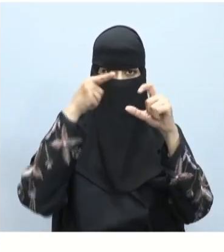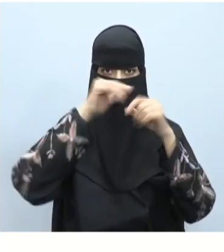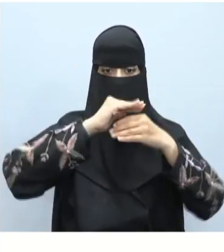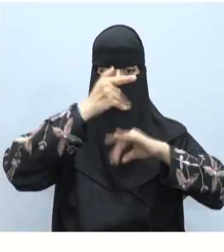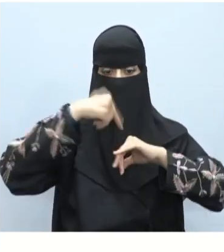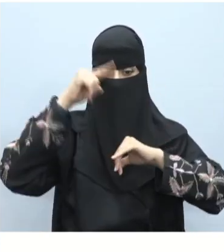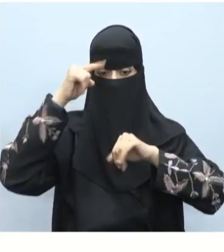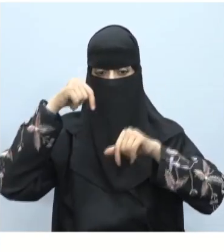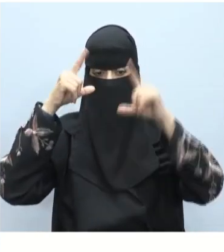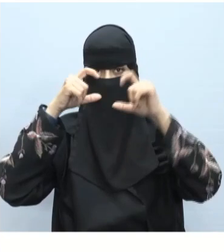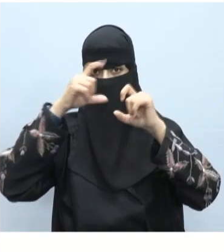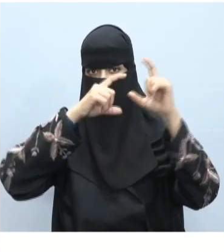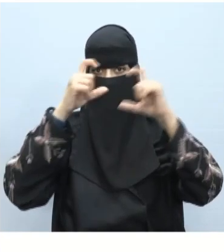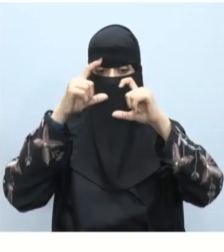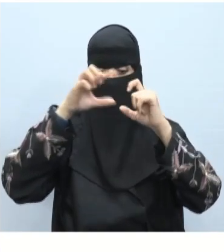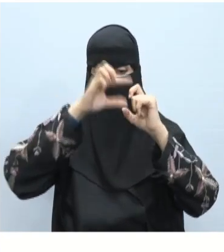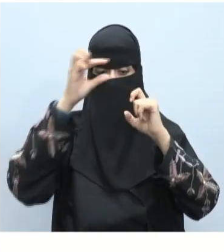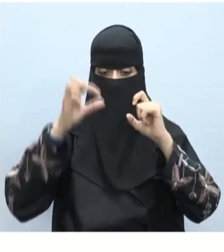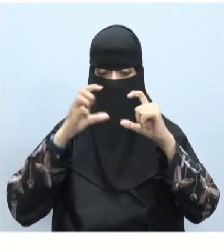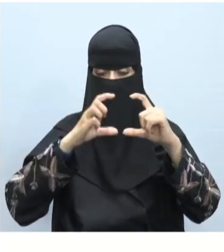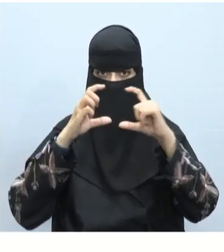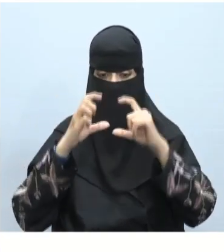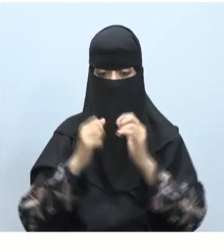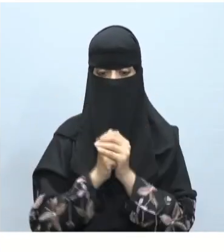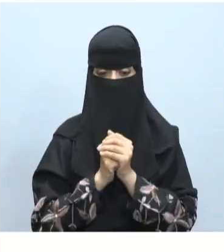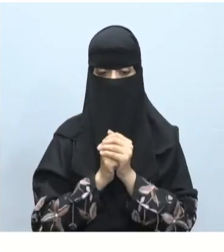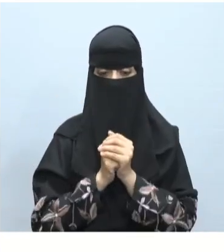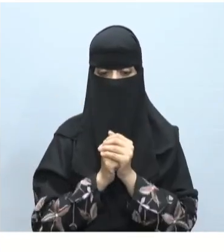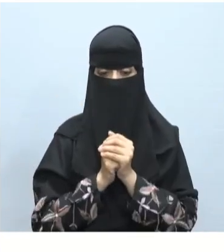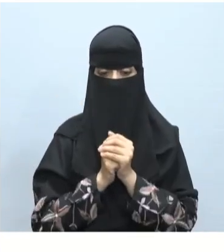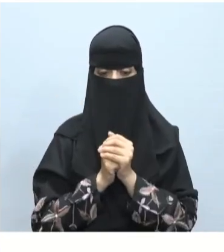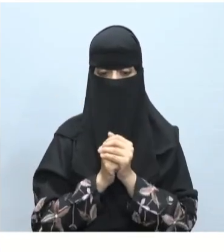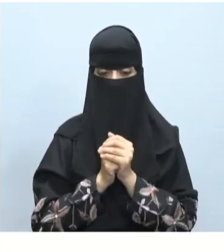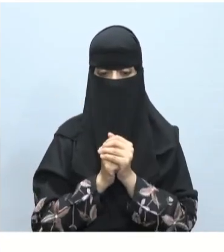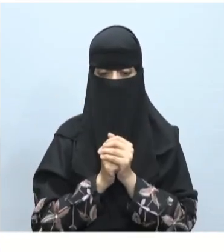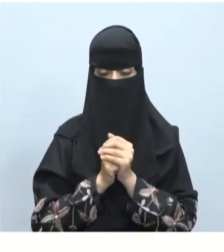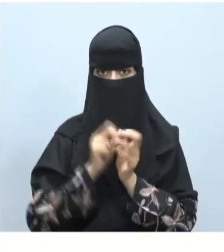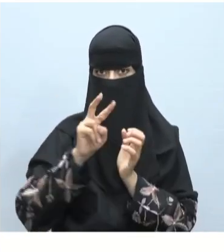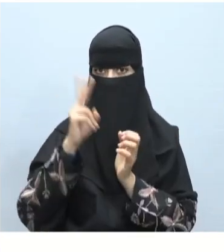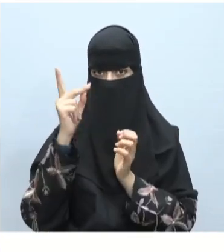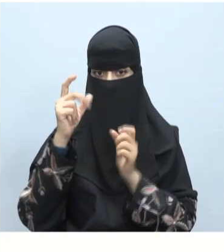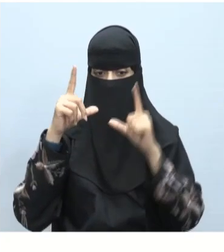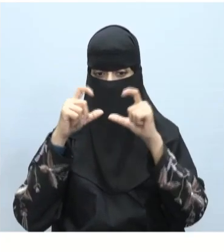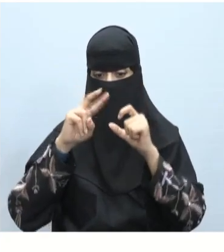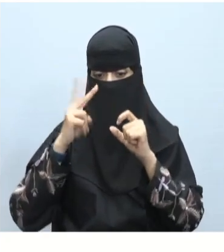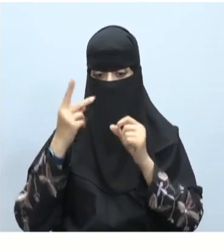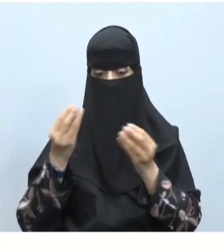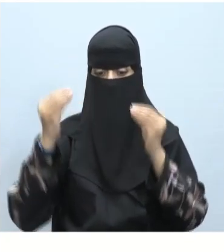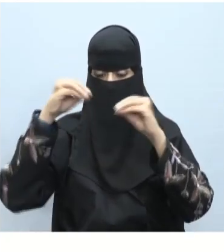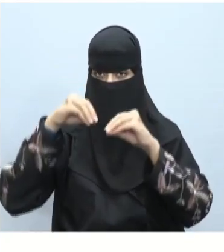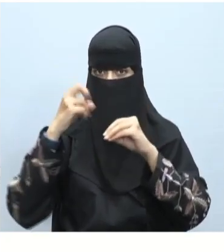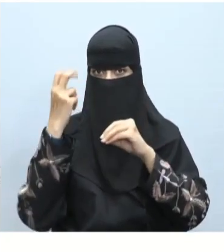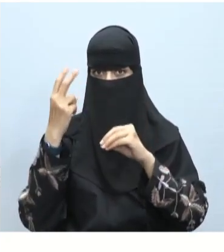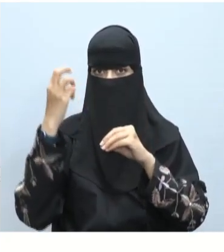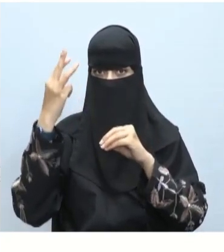سبيل المثال الصور ونختار زلاقة الجليد الآلية بعد ذلك نستطيع إضافة الصورة